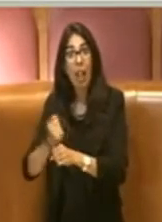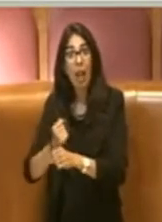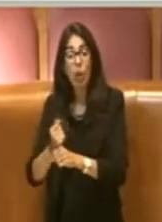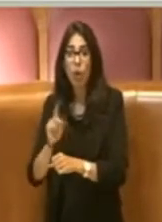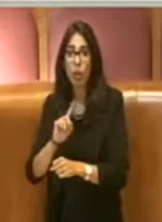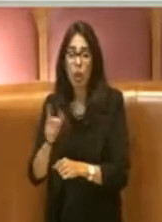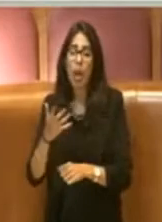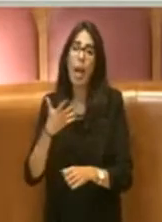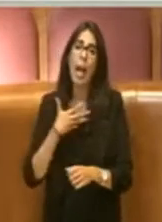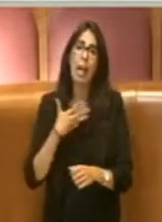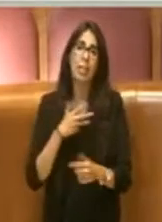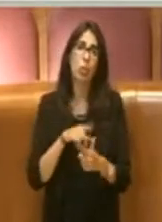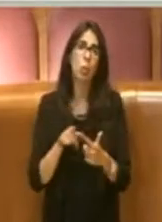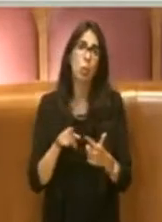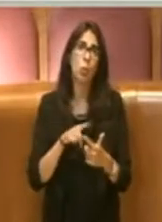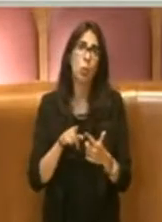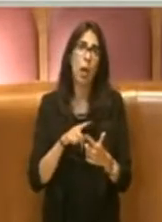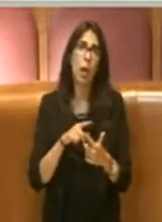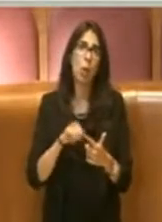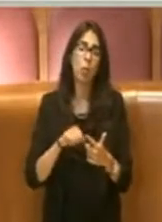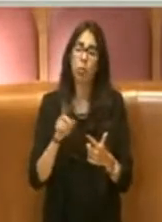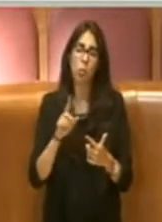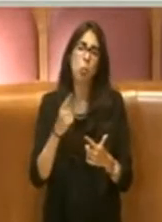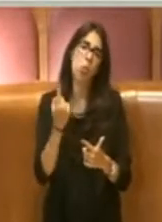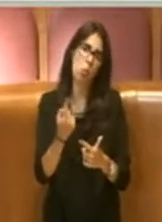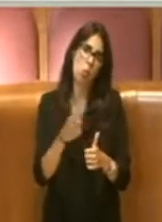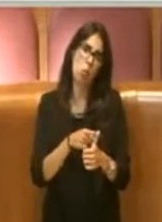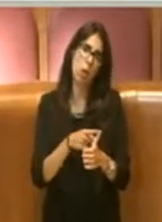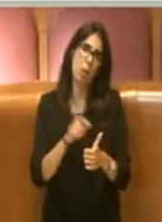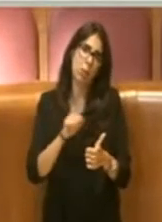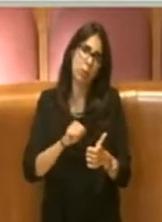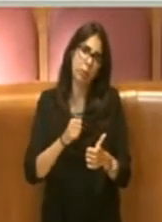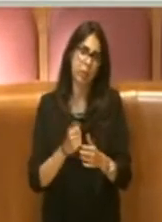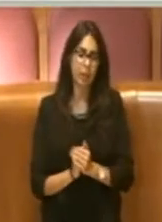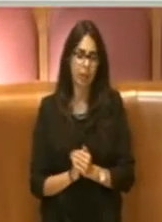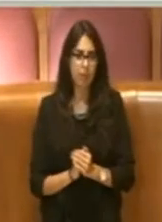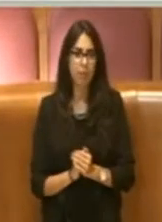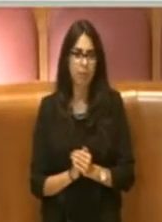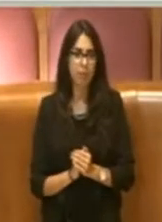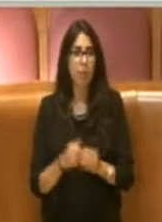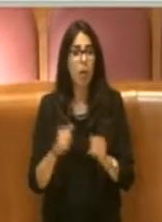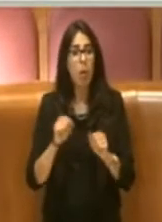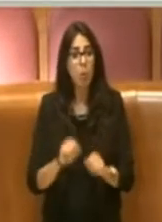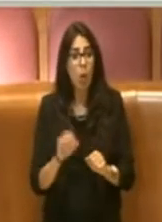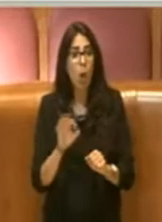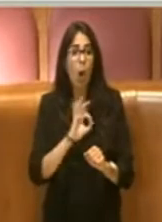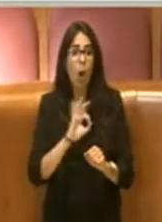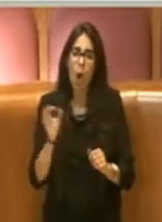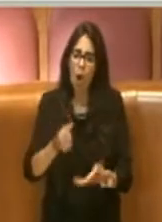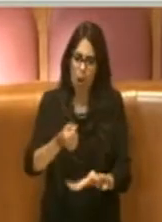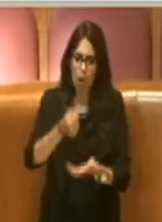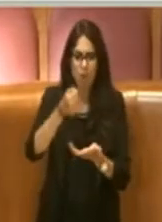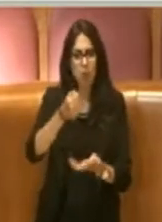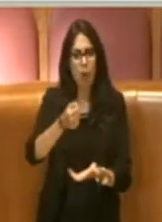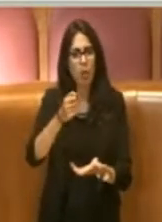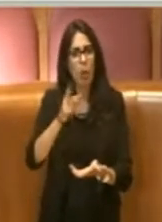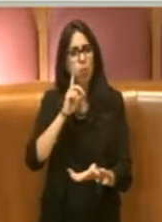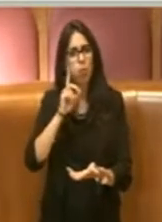o meglio un'alternativa in questi casi. O lasciare inalterati i fondi e fare meno cose e farle fatte bene,